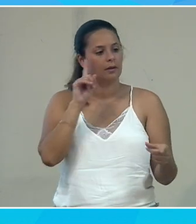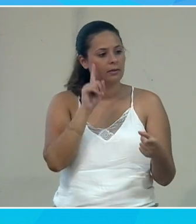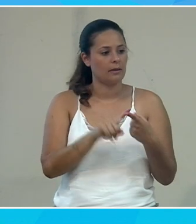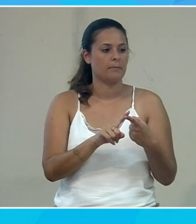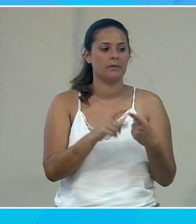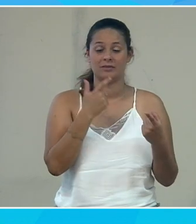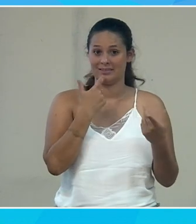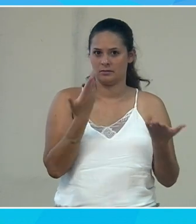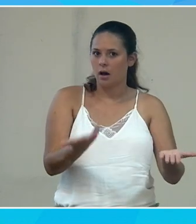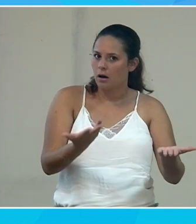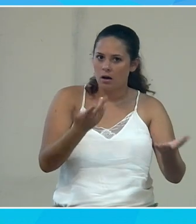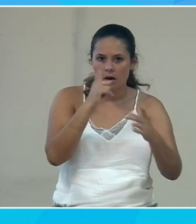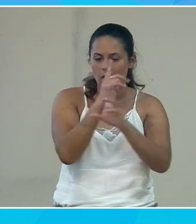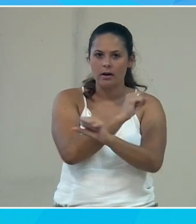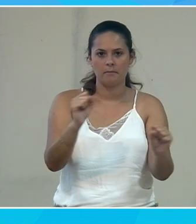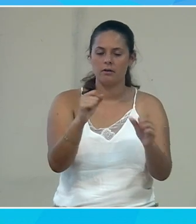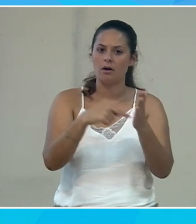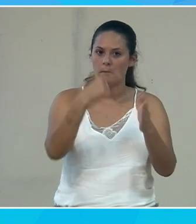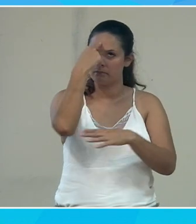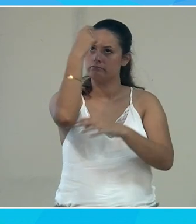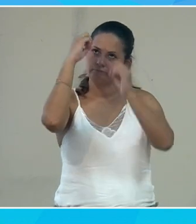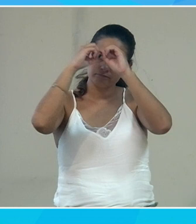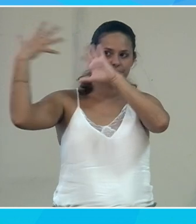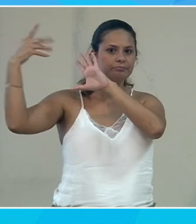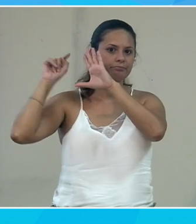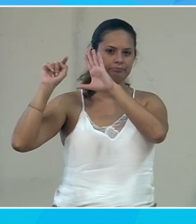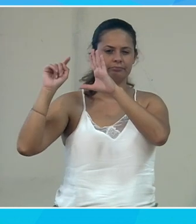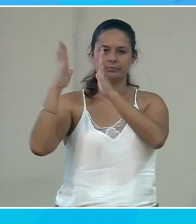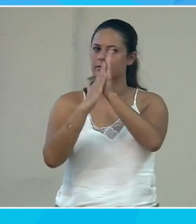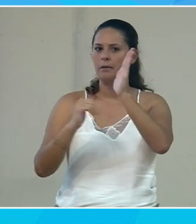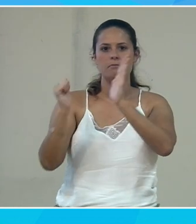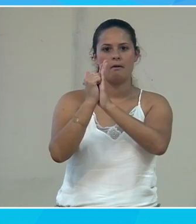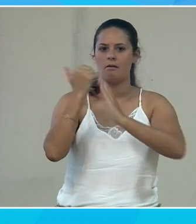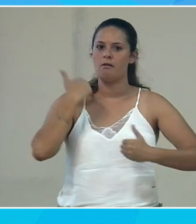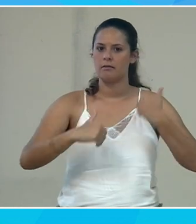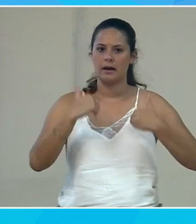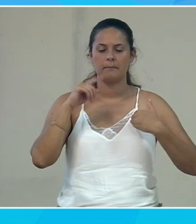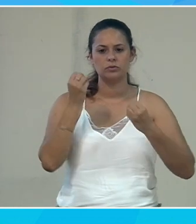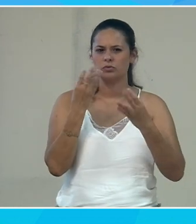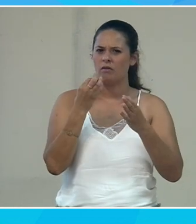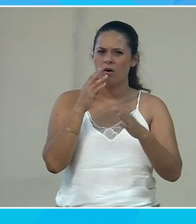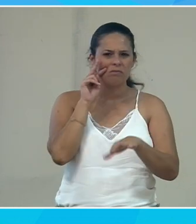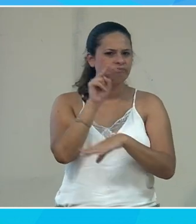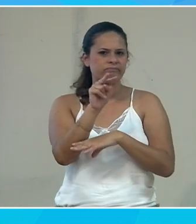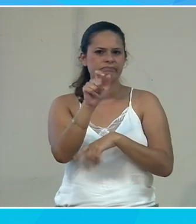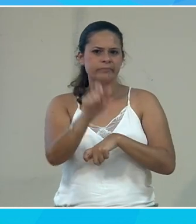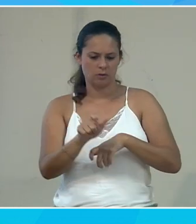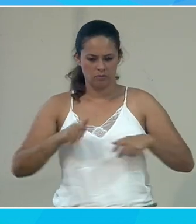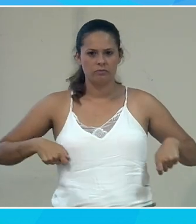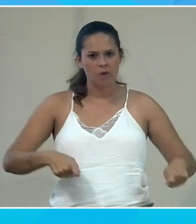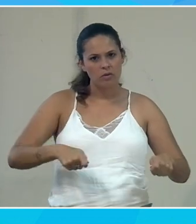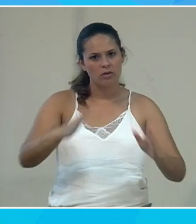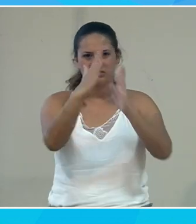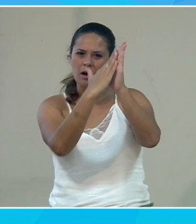affolant, c'est qu'en fait, quand on pense handicap, même le symbole même qui est mis en avant, c'est souvent la personne en fauteuil roulant. Parce que ça